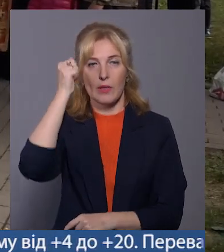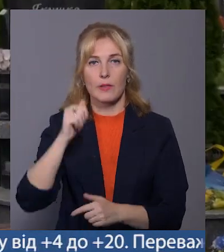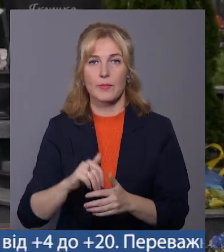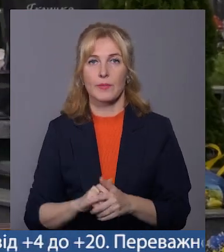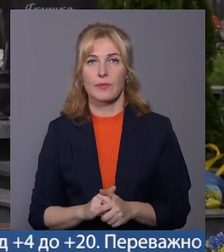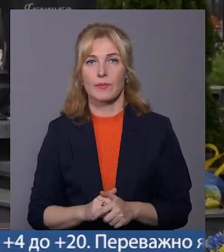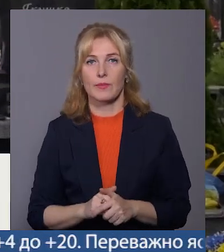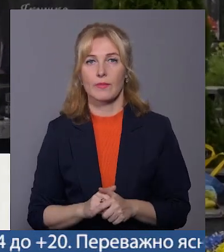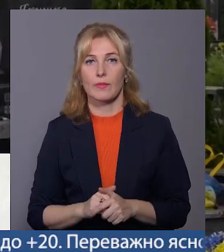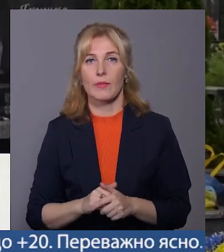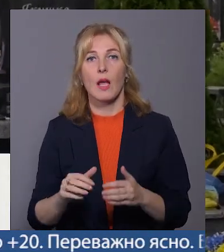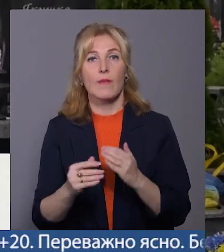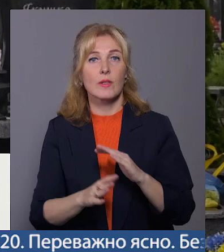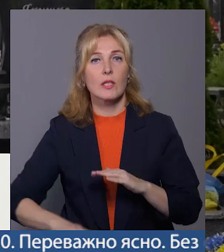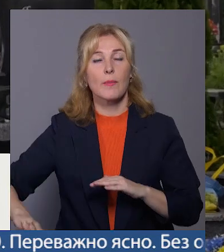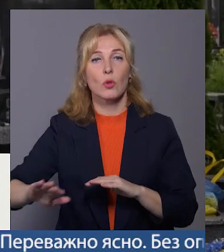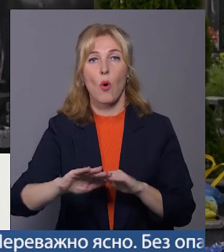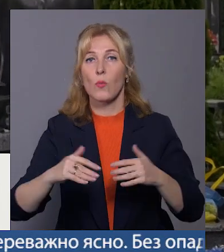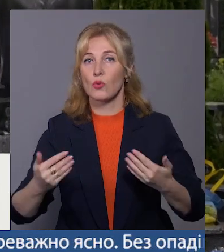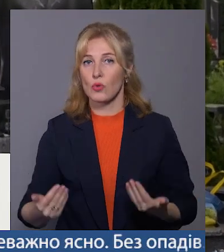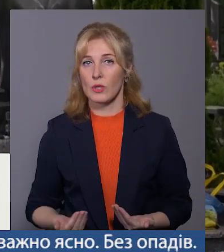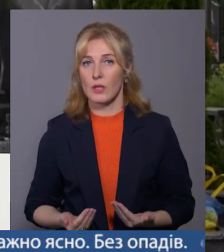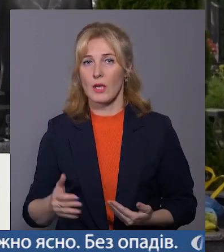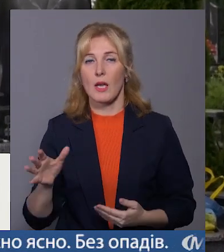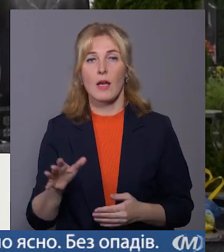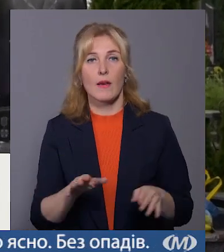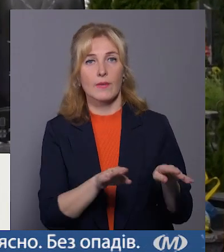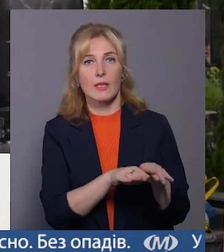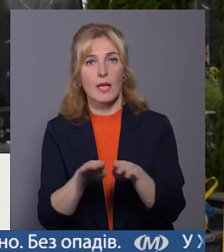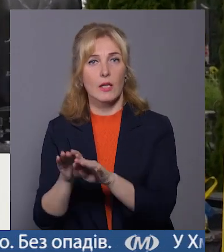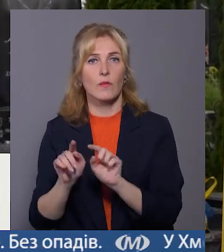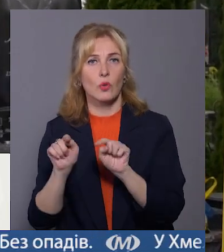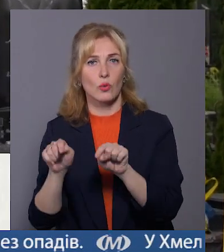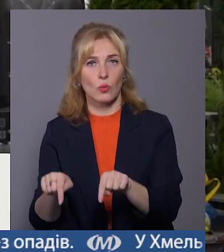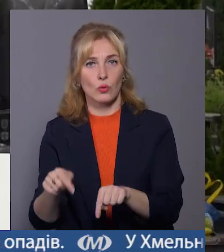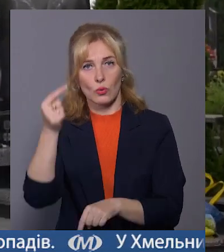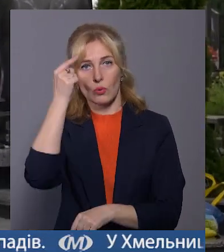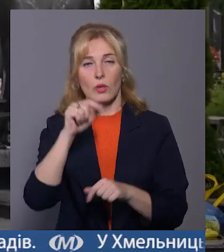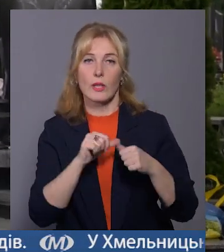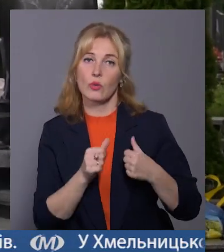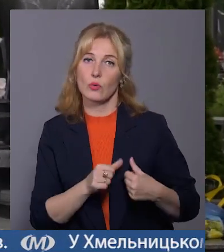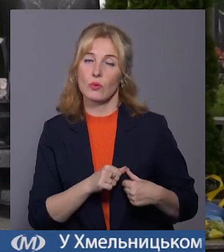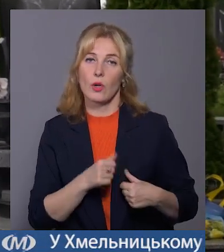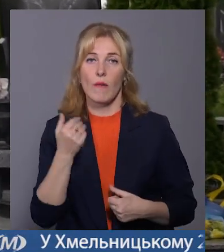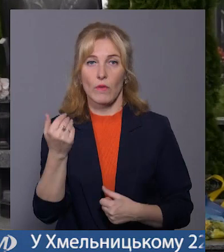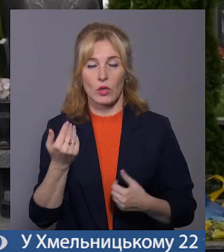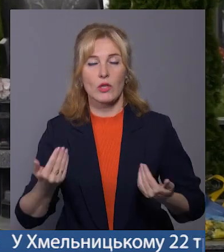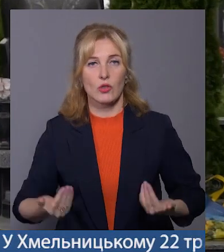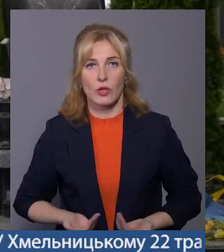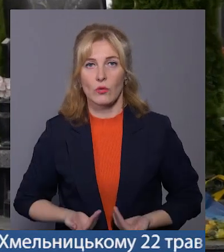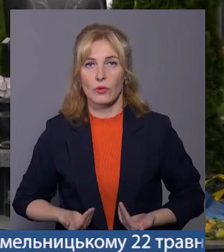В земному житті це рівно ось тут і тут. Вони живуть.